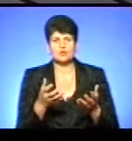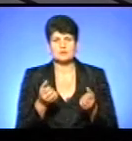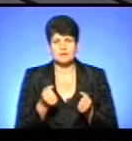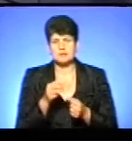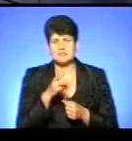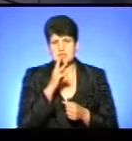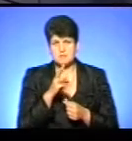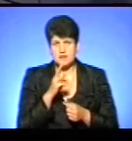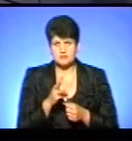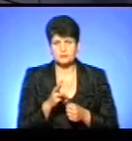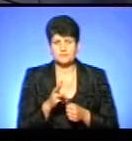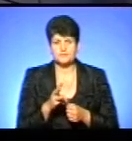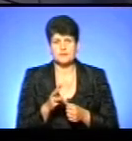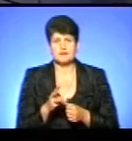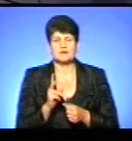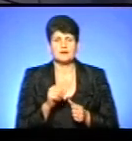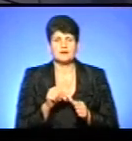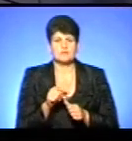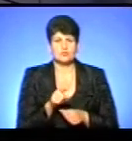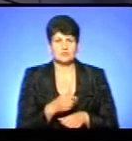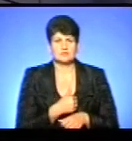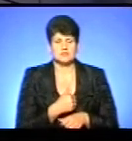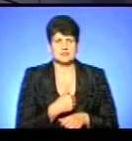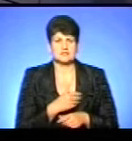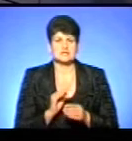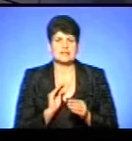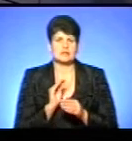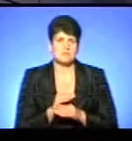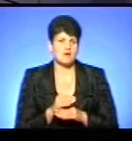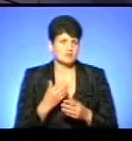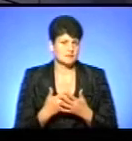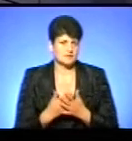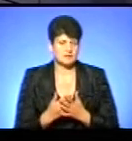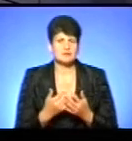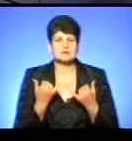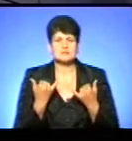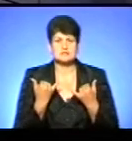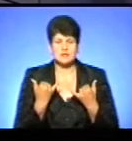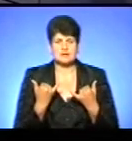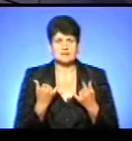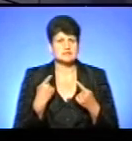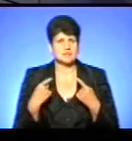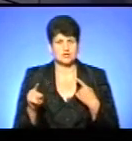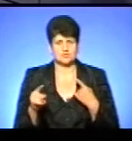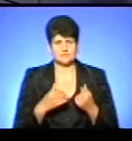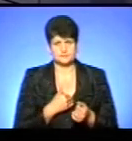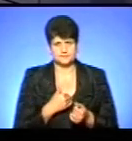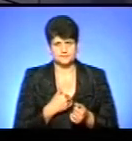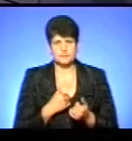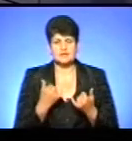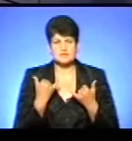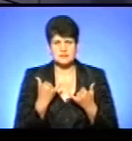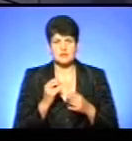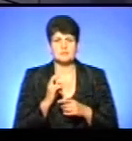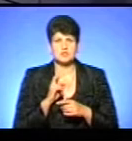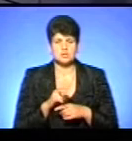заробітну плату. Крім того, якась мотивація може бути, там якась надбавка і так далі. Зараз зовсім інакша мотивація. Зараз прийшли